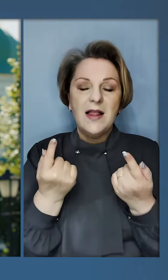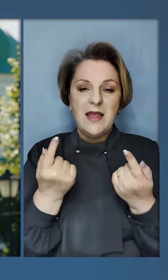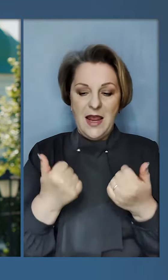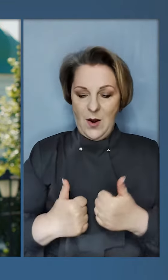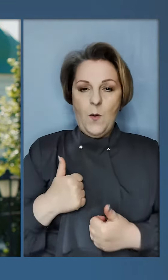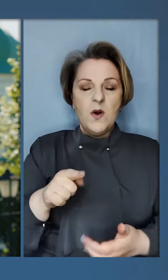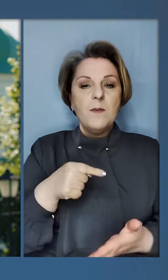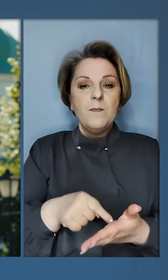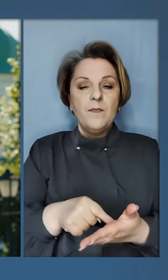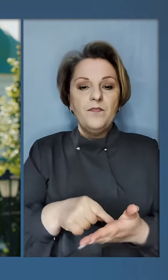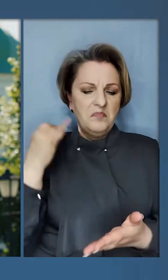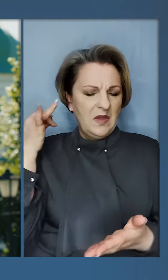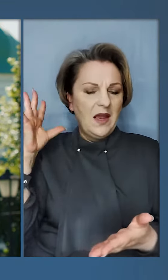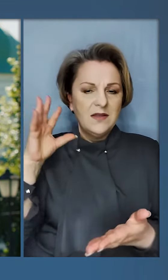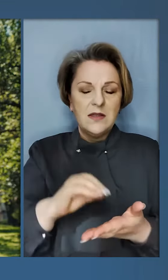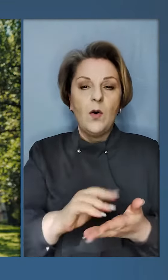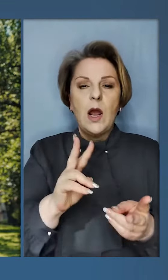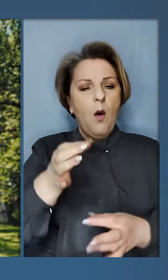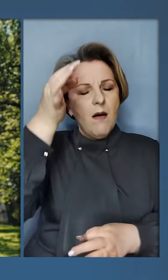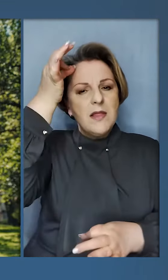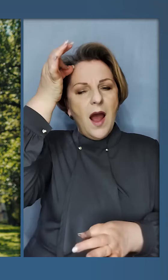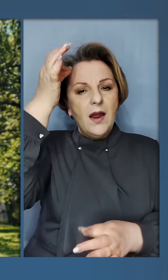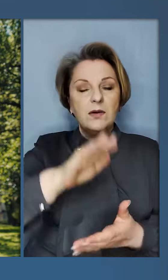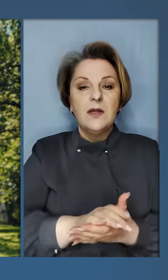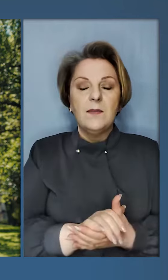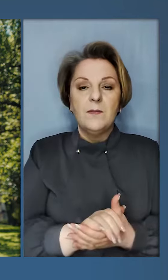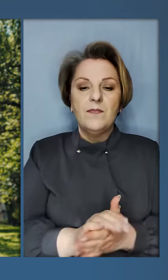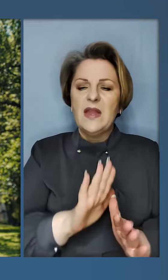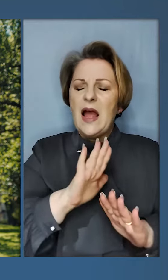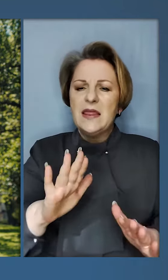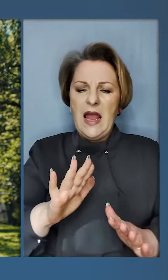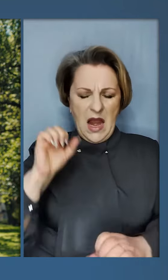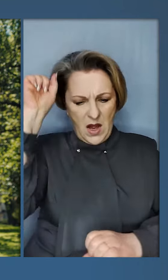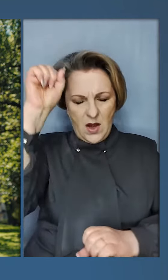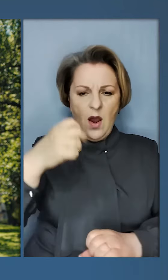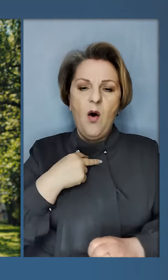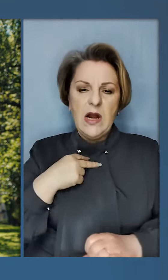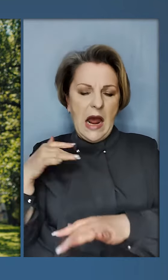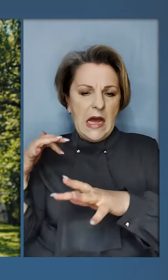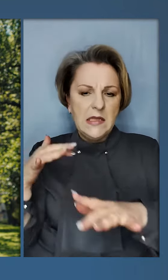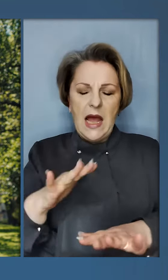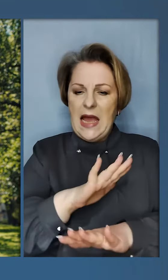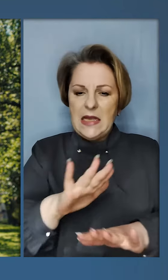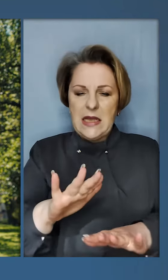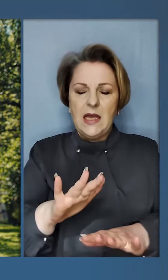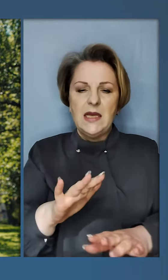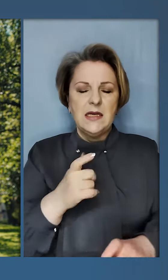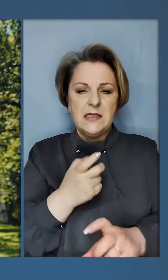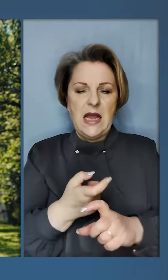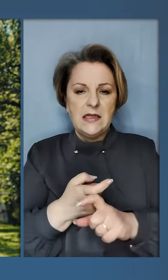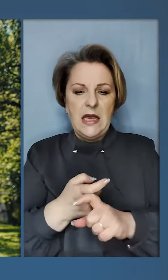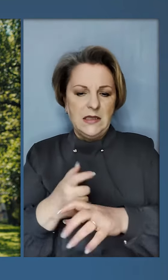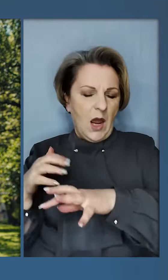цьому великому місці. Історія якого нагадує ні ординська навала, ні